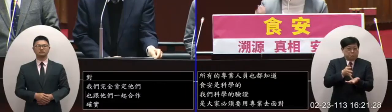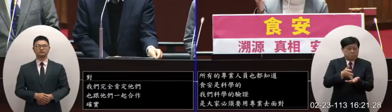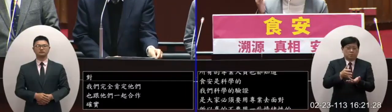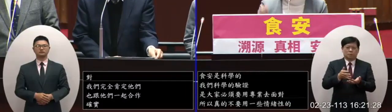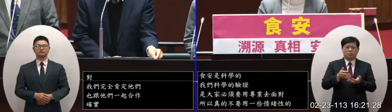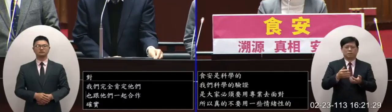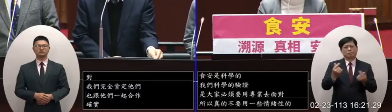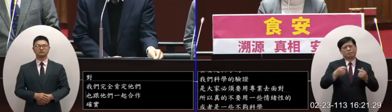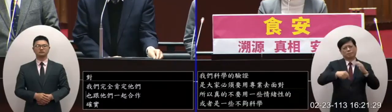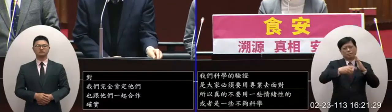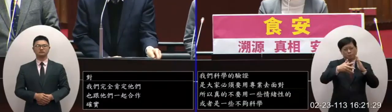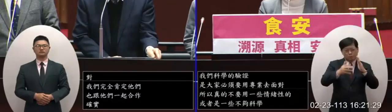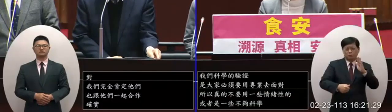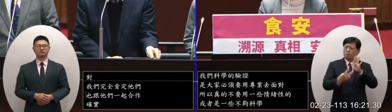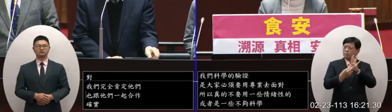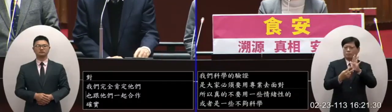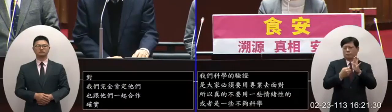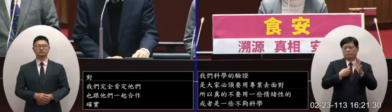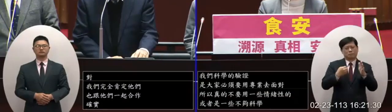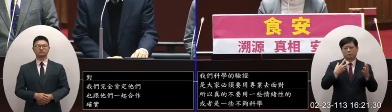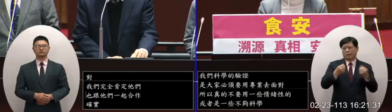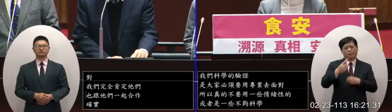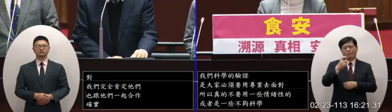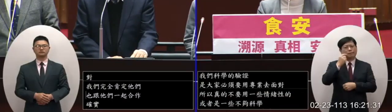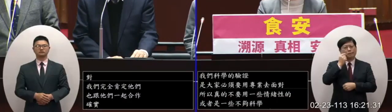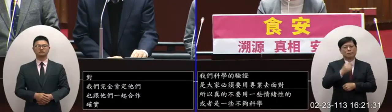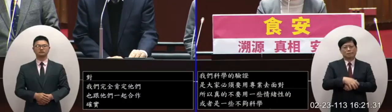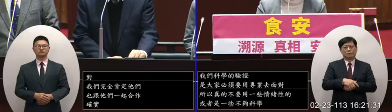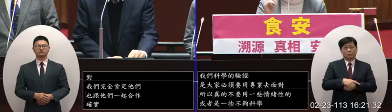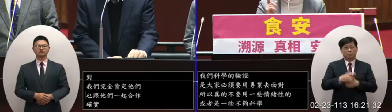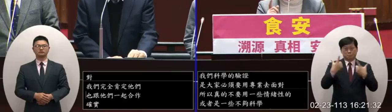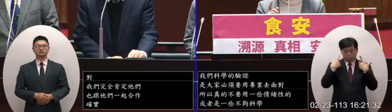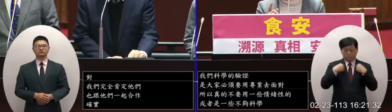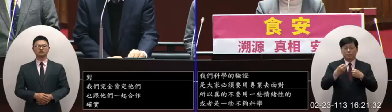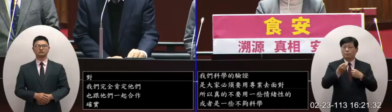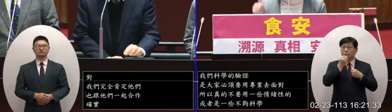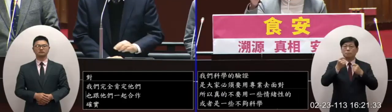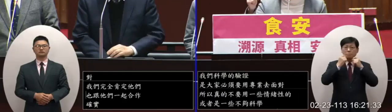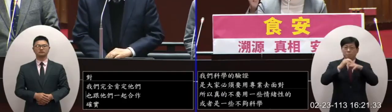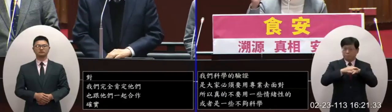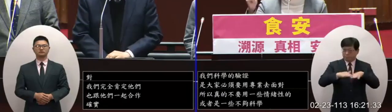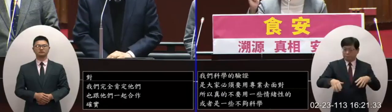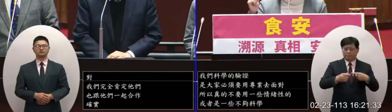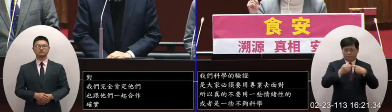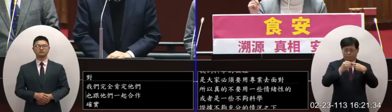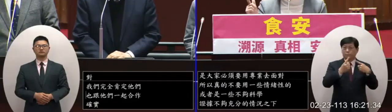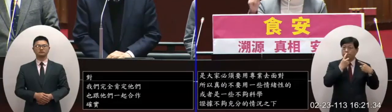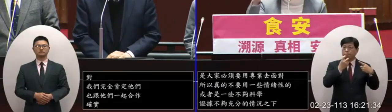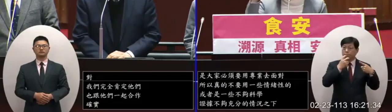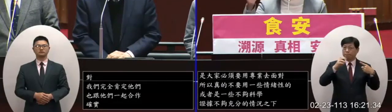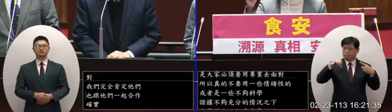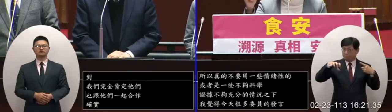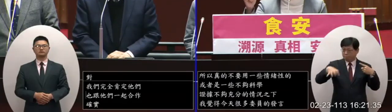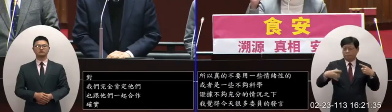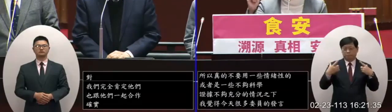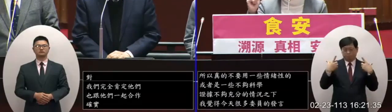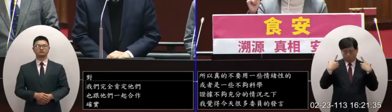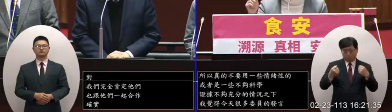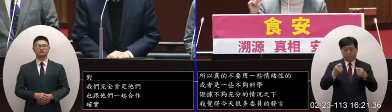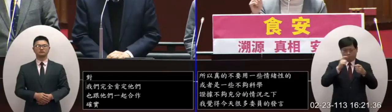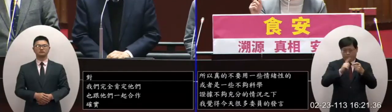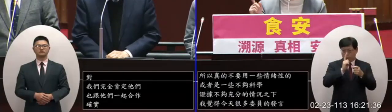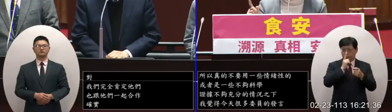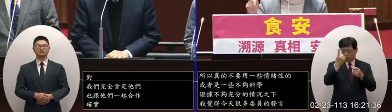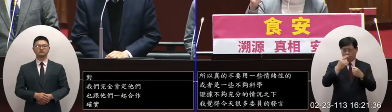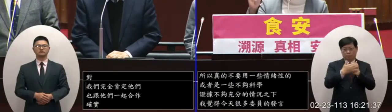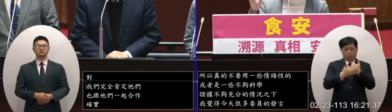都沒有讓院長好好的說清楚我覺得食安再講一次第一個中央地方只有一個目標維